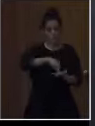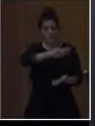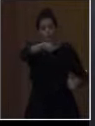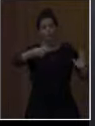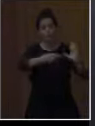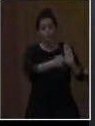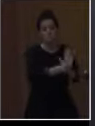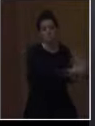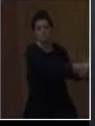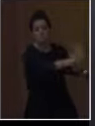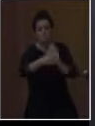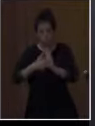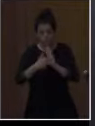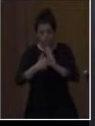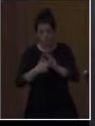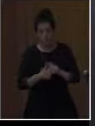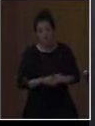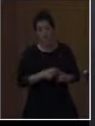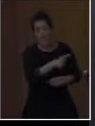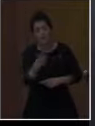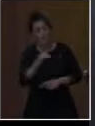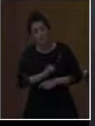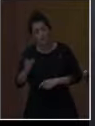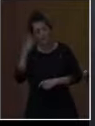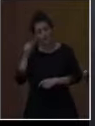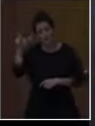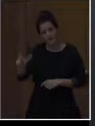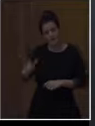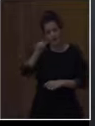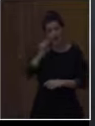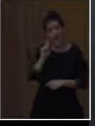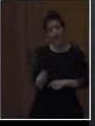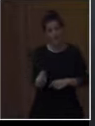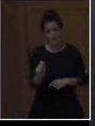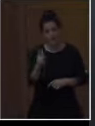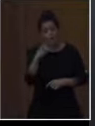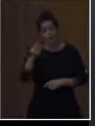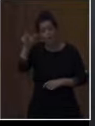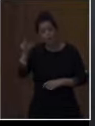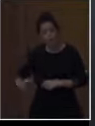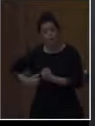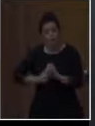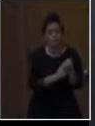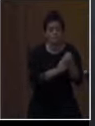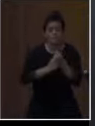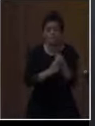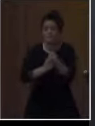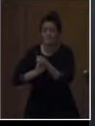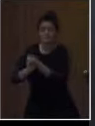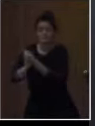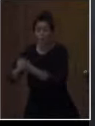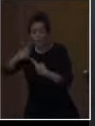Δεν θα μαθαίνατε για τον Αντρέα, που αναδείχτηκε σε πρώτης τάξη ως αρχηγό για την ομάδα του, στηρίζοντας και βοηθώντας τους υπόλοιπους,